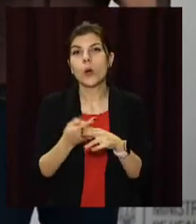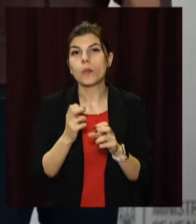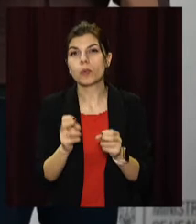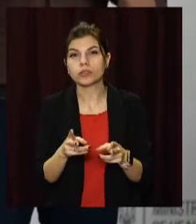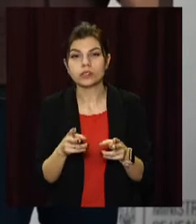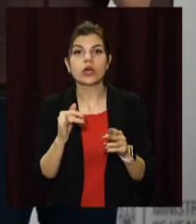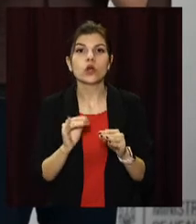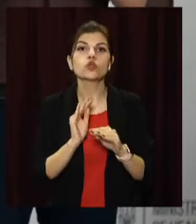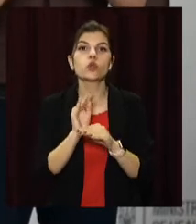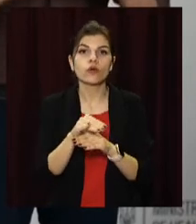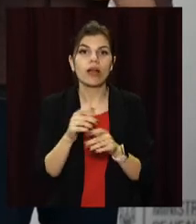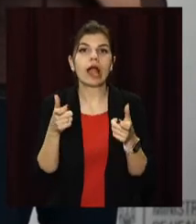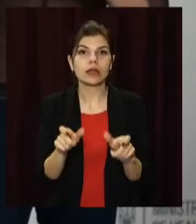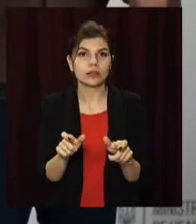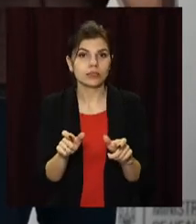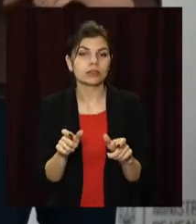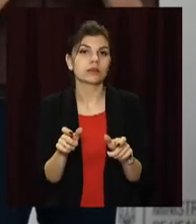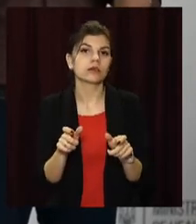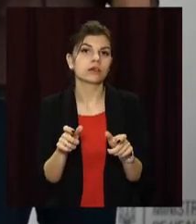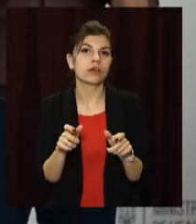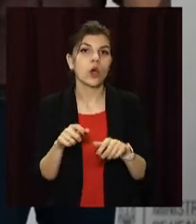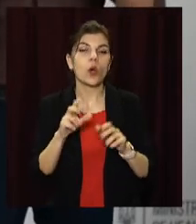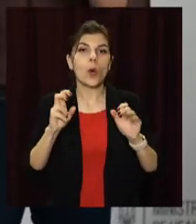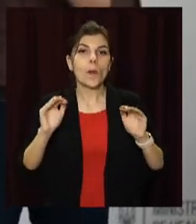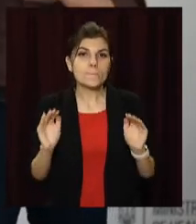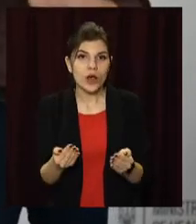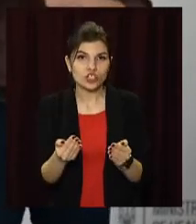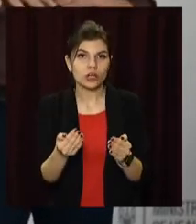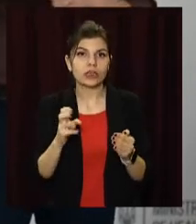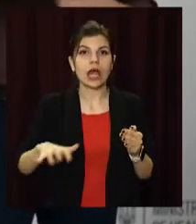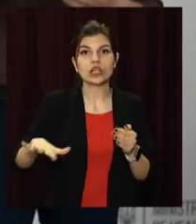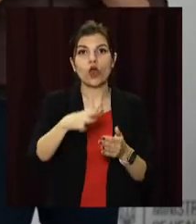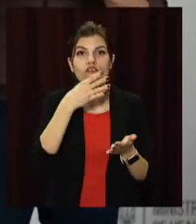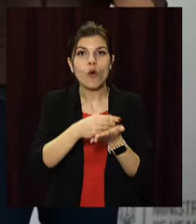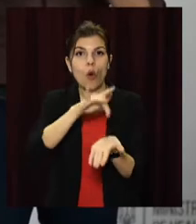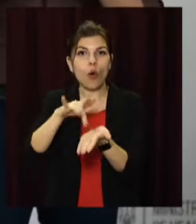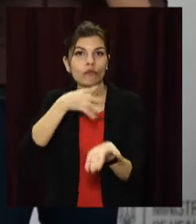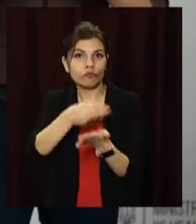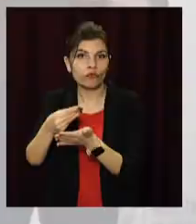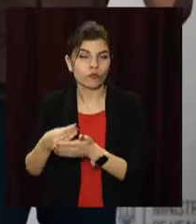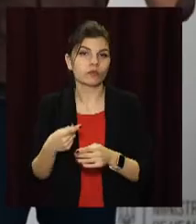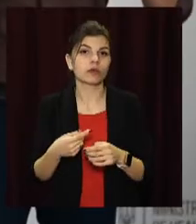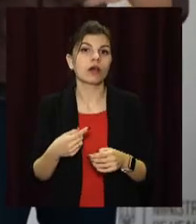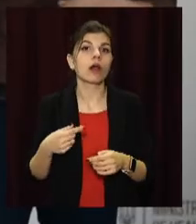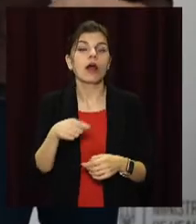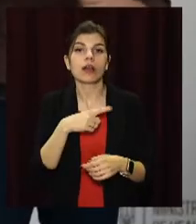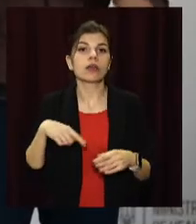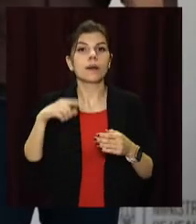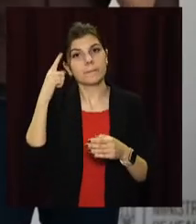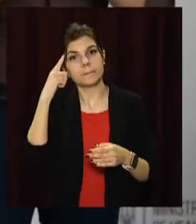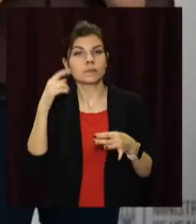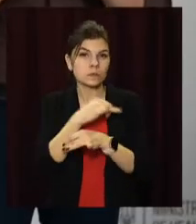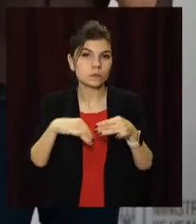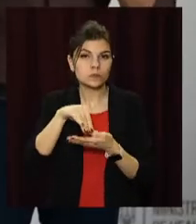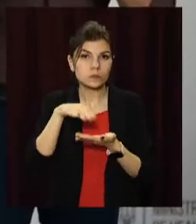вводити додаткове карантинне обмеження на території свого міста або громади. Нами запроваджуються,